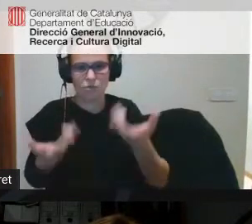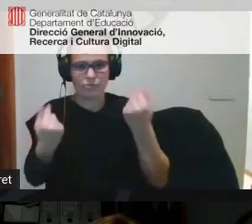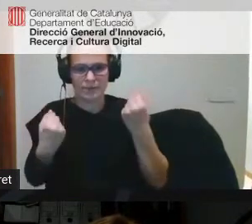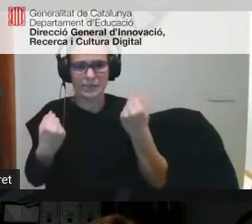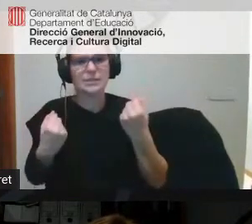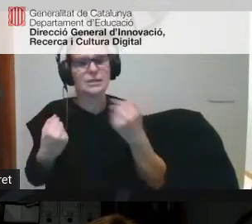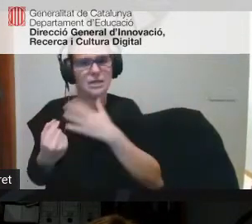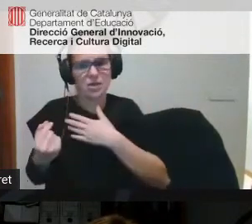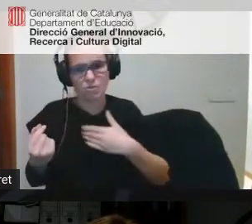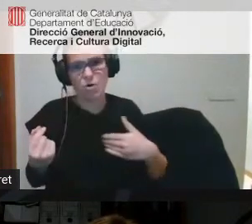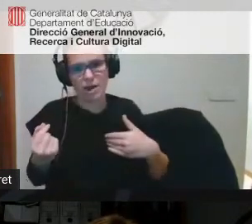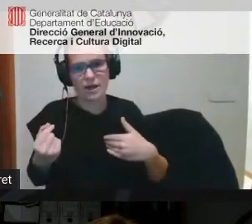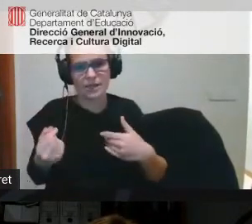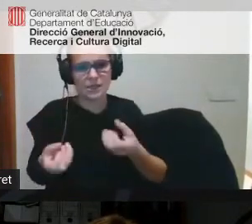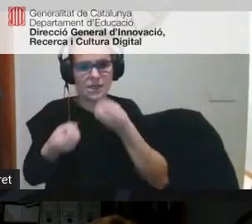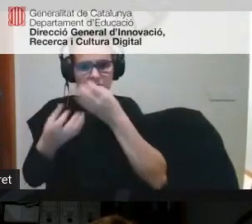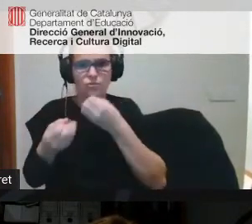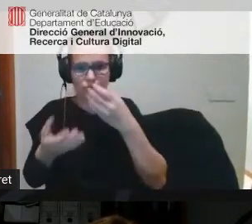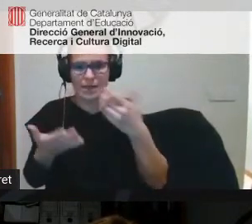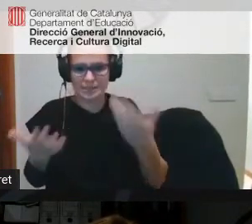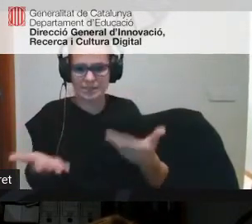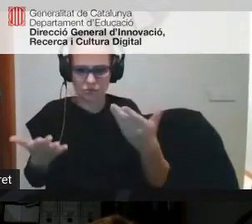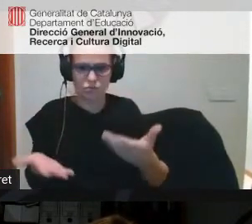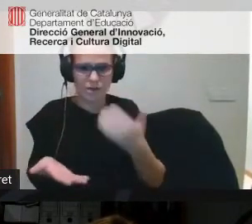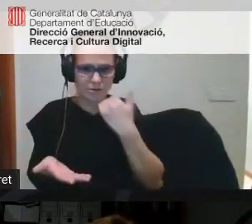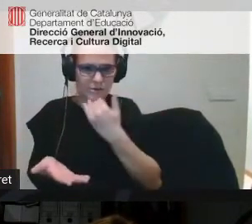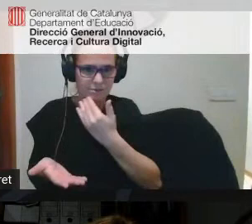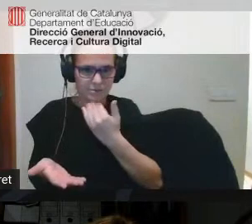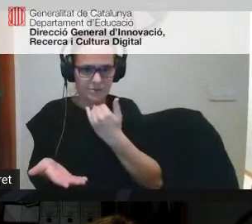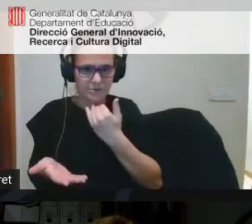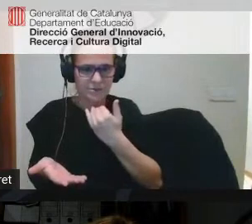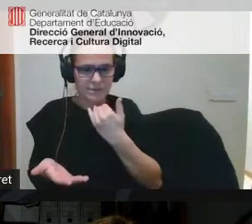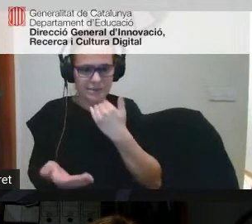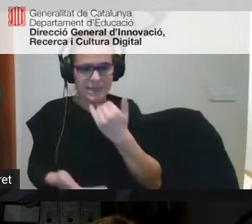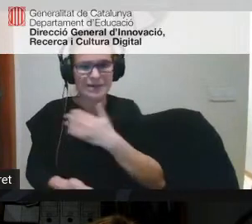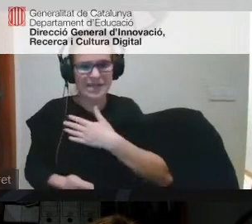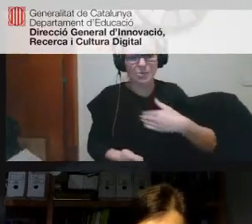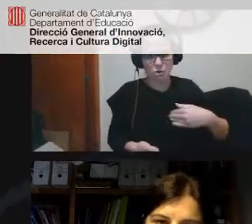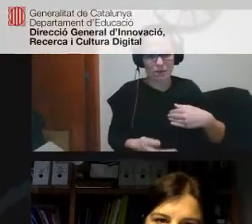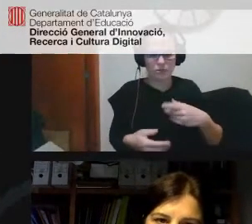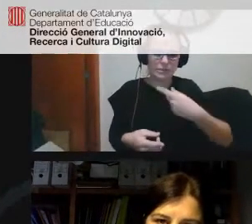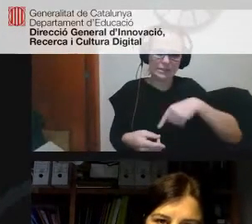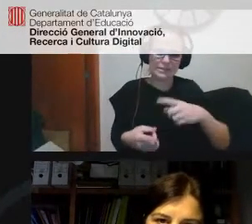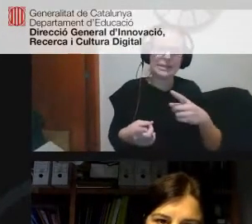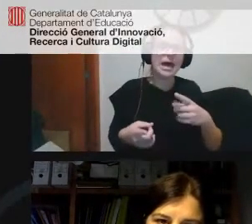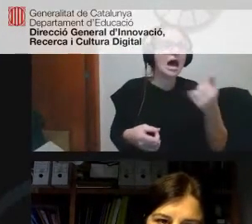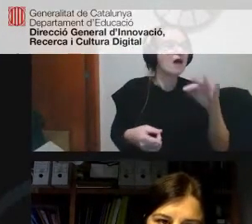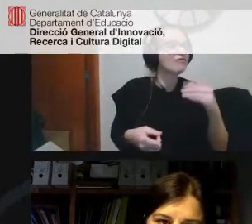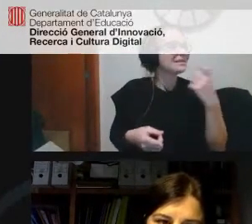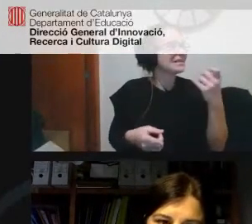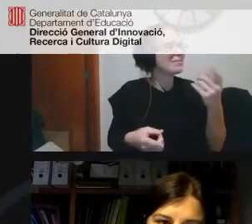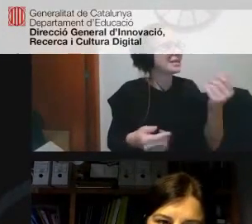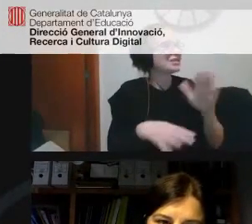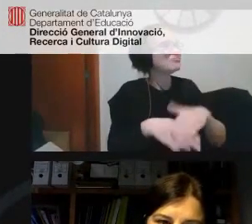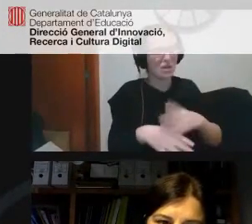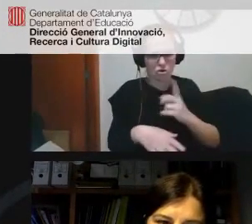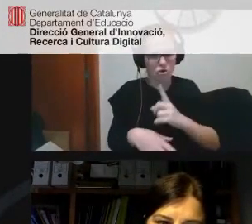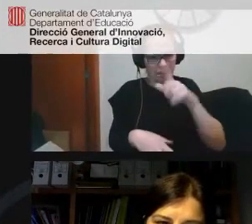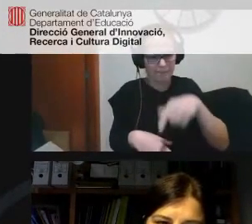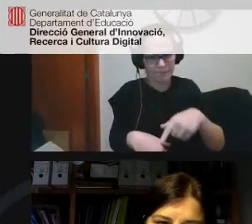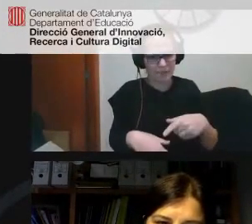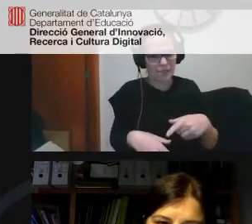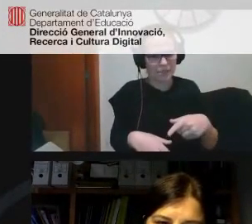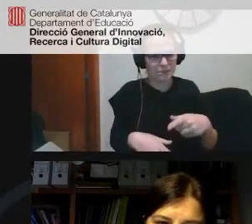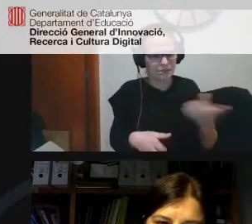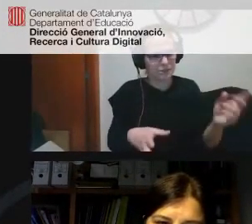volen estar informats al dia no només és un AFA necessitem diners per no no és un AFA amb el que també s'hi